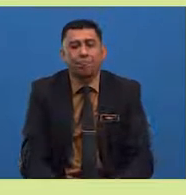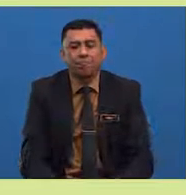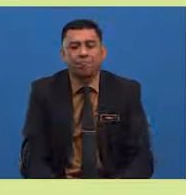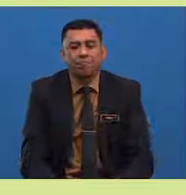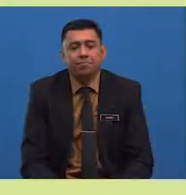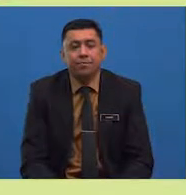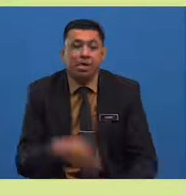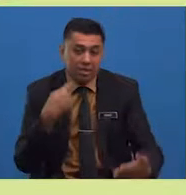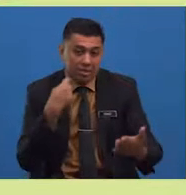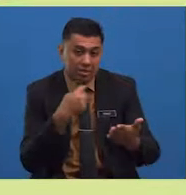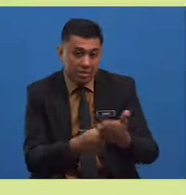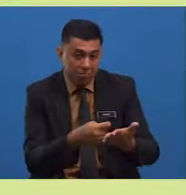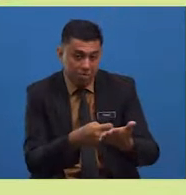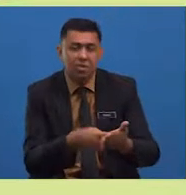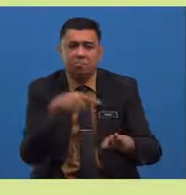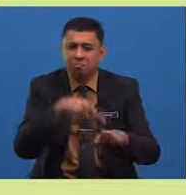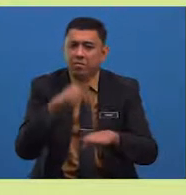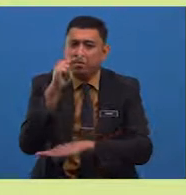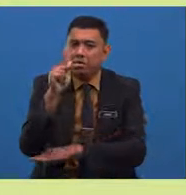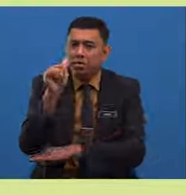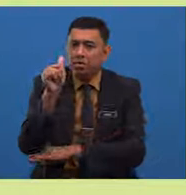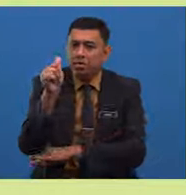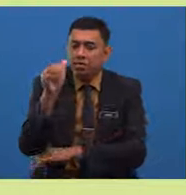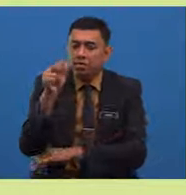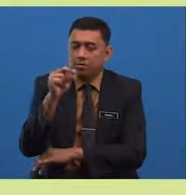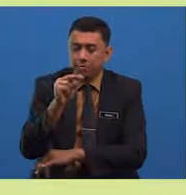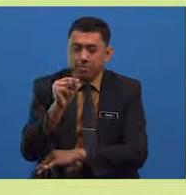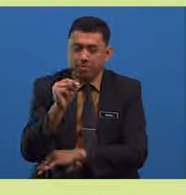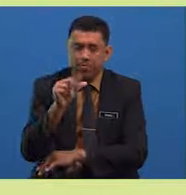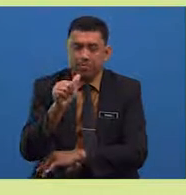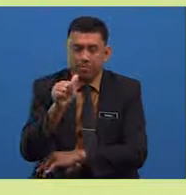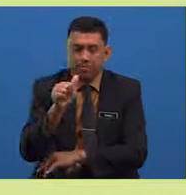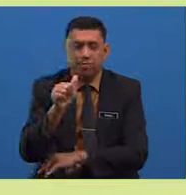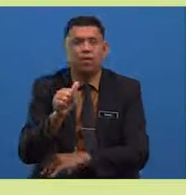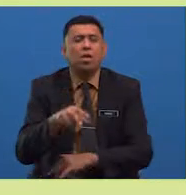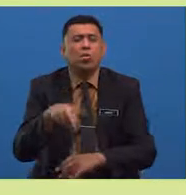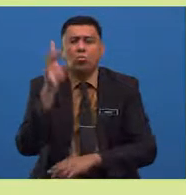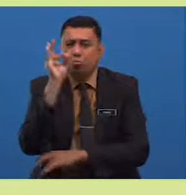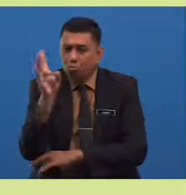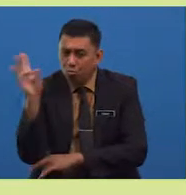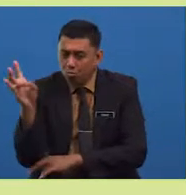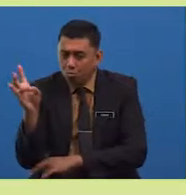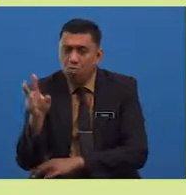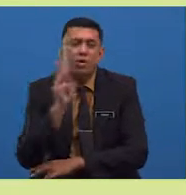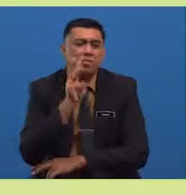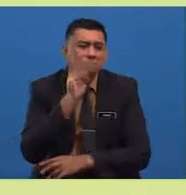Setibanya di kayangan, ketujuh-tujuh orang wanita itu hilang.